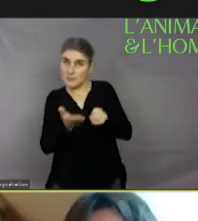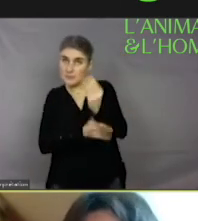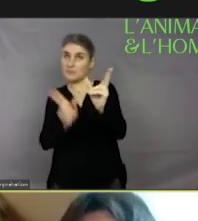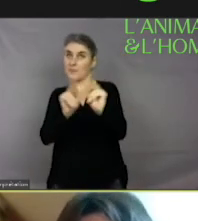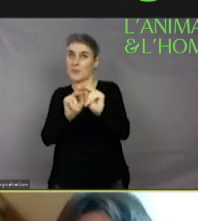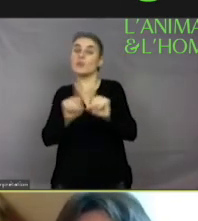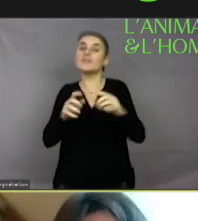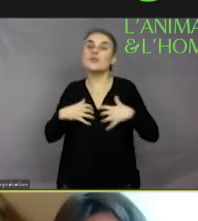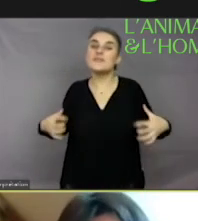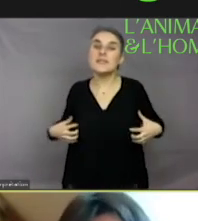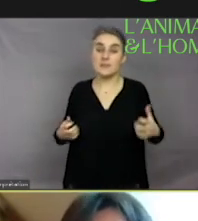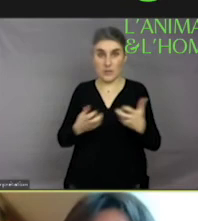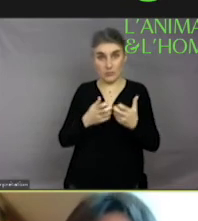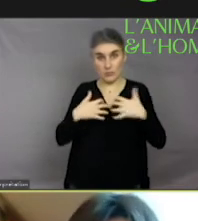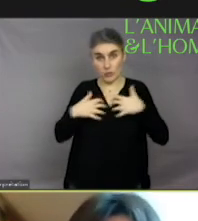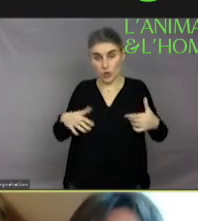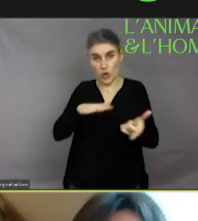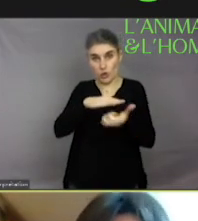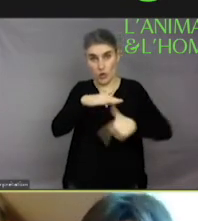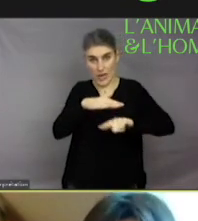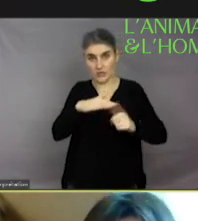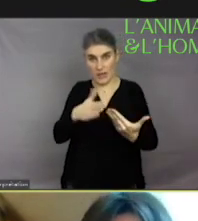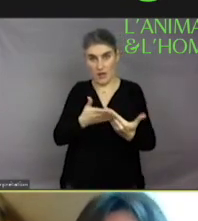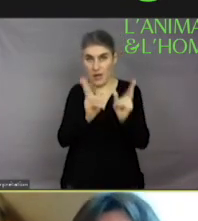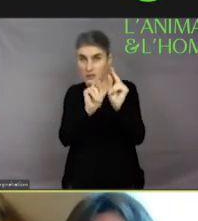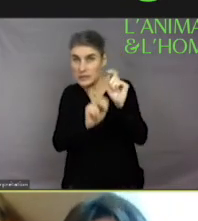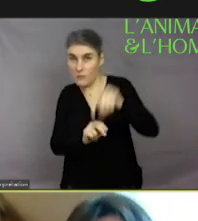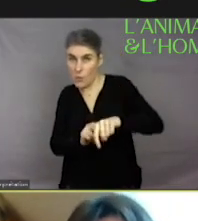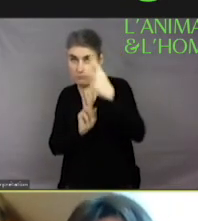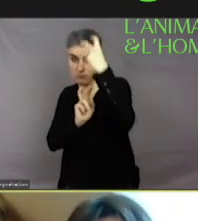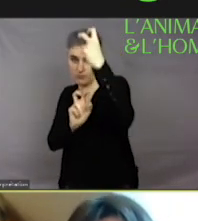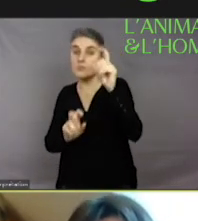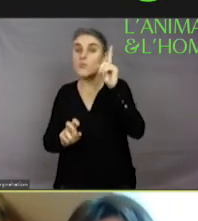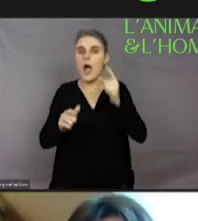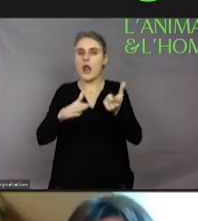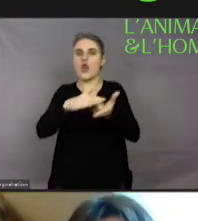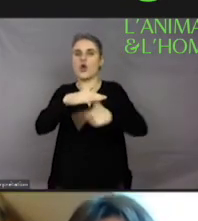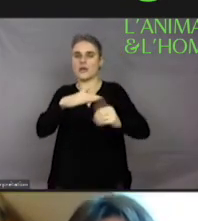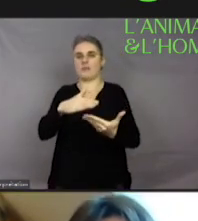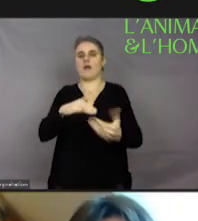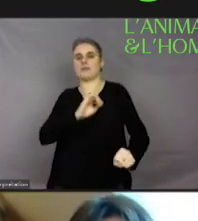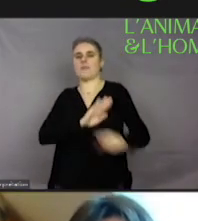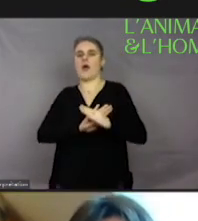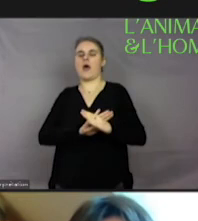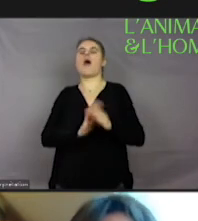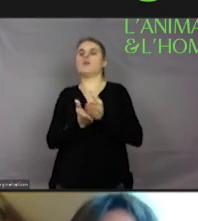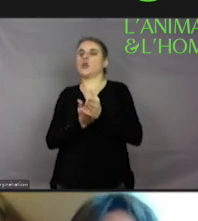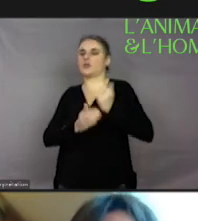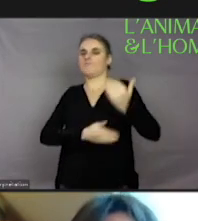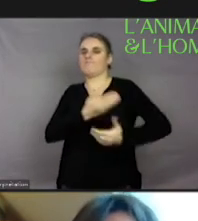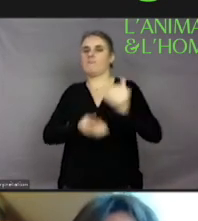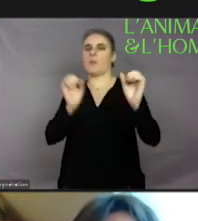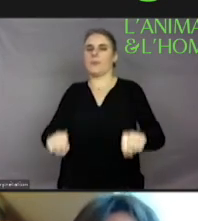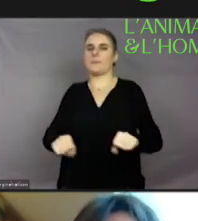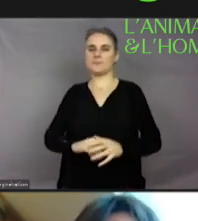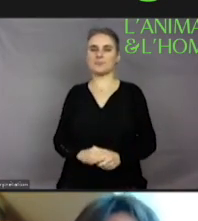langage parce que le langage, c'est quand même le point de départ. Oui, mais c'est là où c'est difficile, Astrid, parce qu'on voit que le mot « sentience », même l'Académie